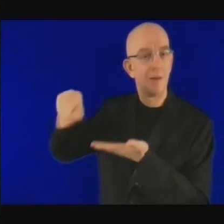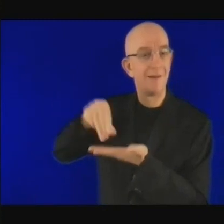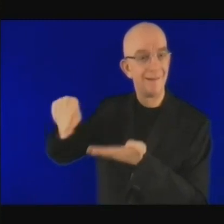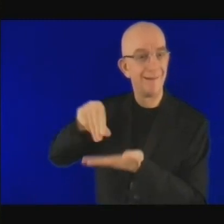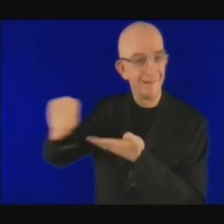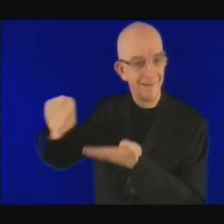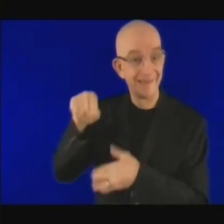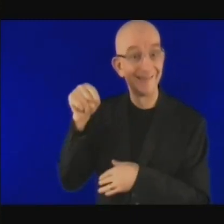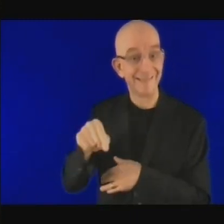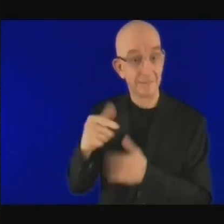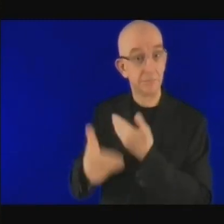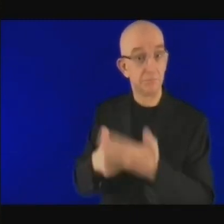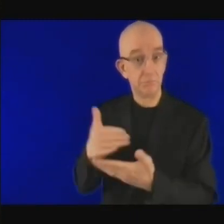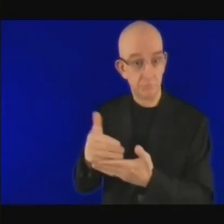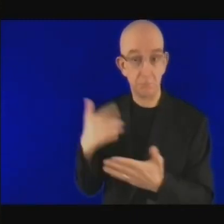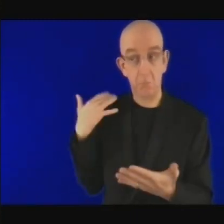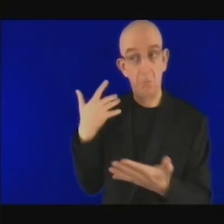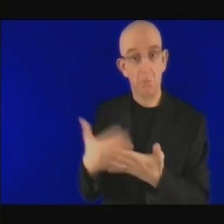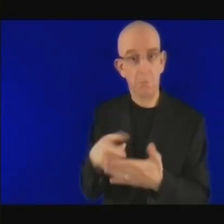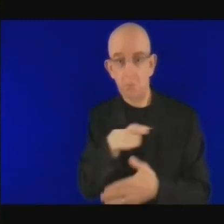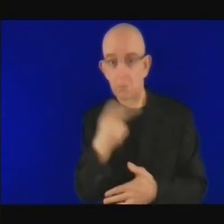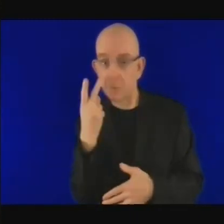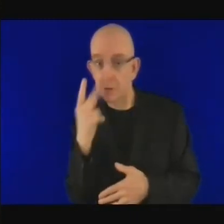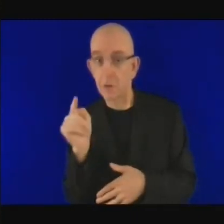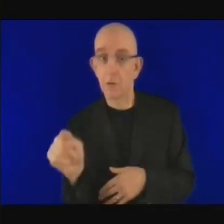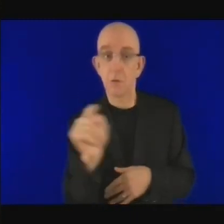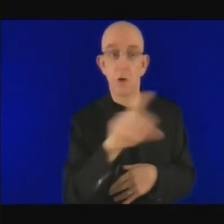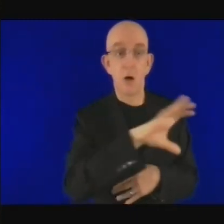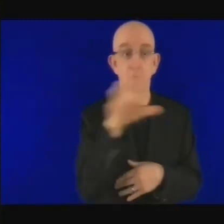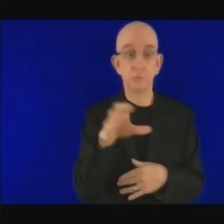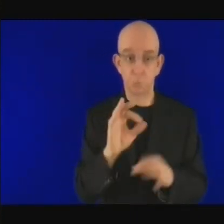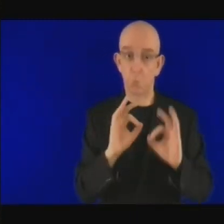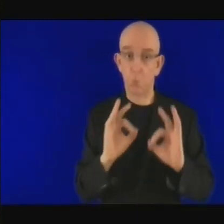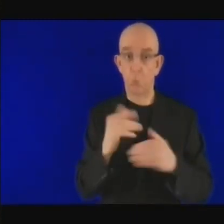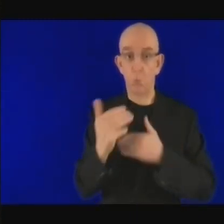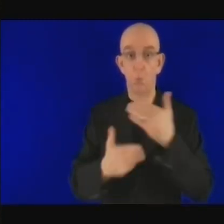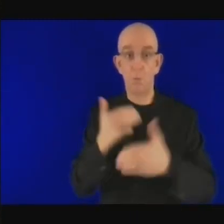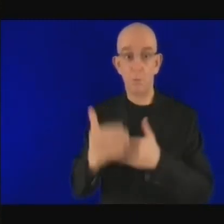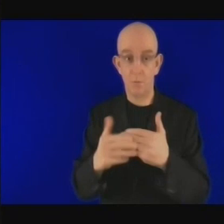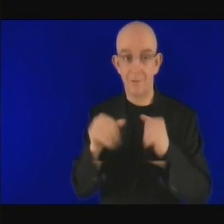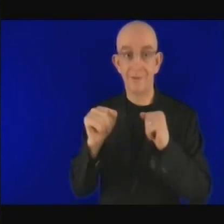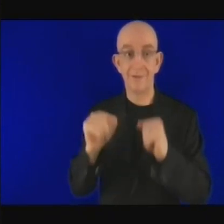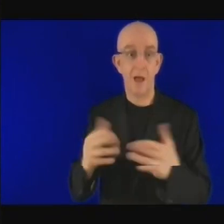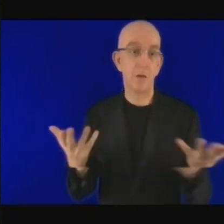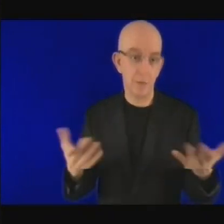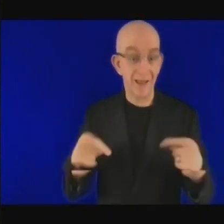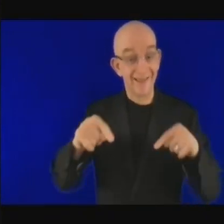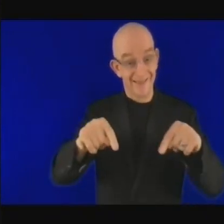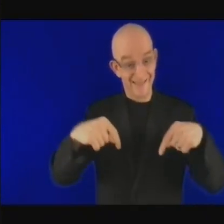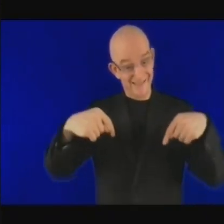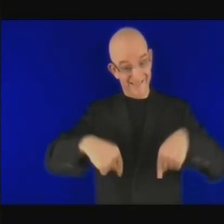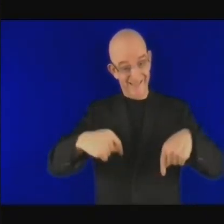permettra au secteur privé de jouer un rôle de façon transparente et avec des appels d'offres